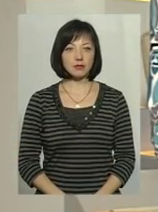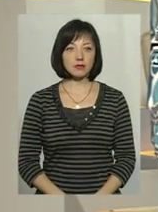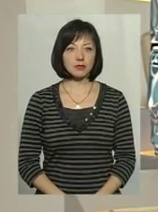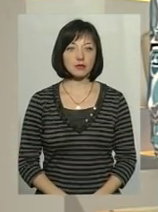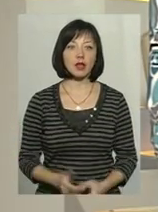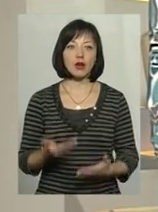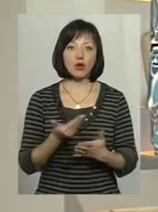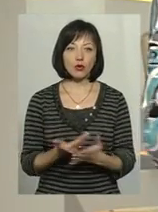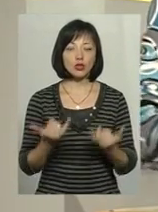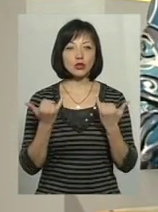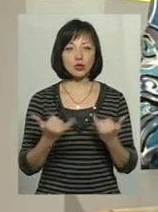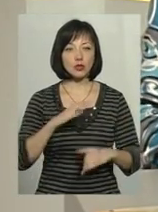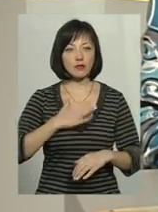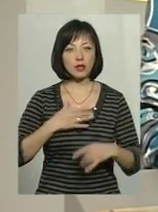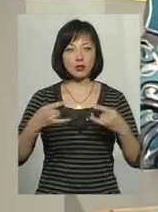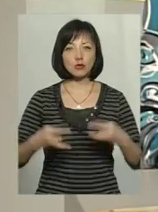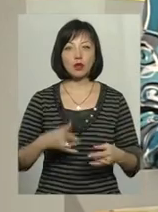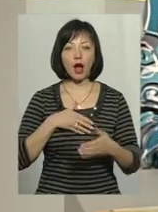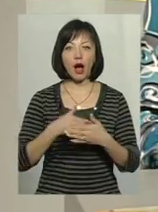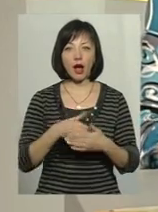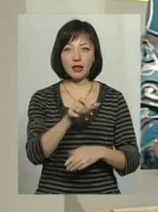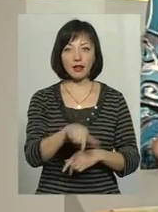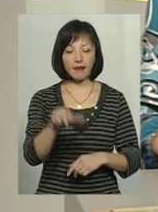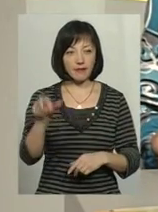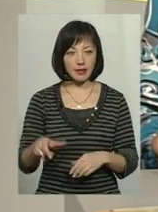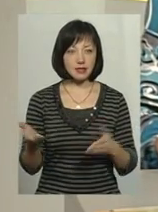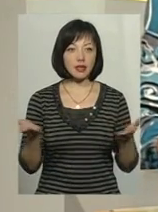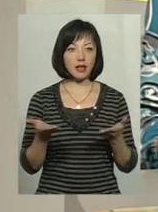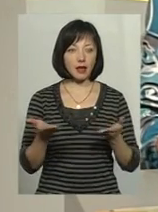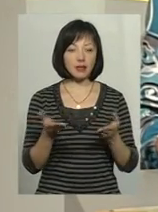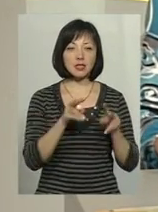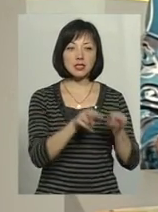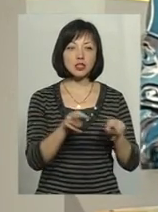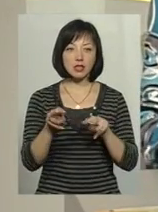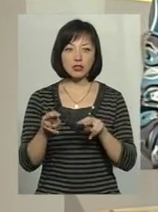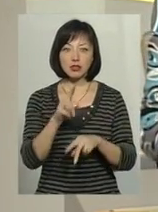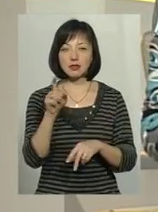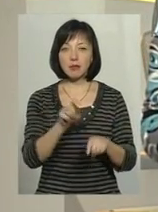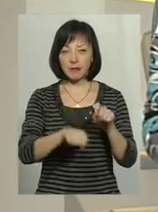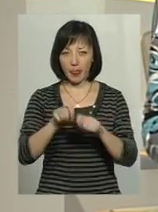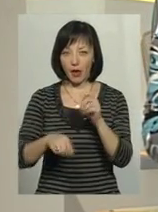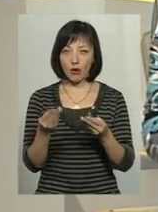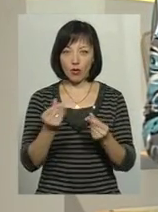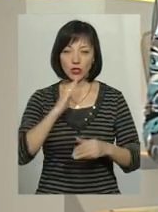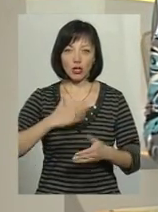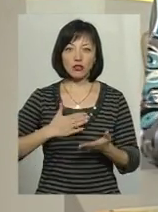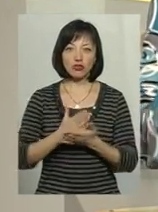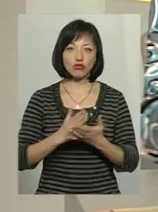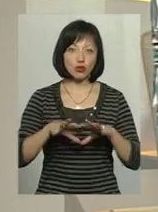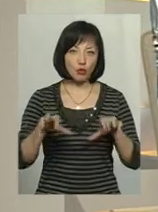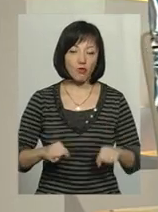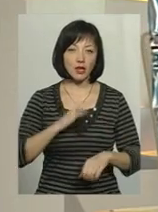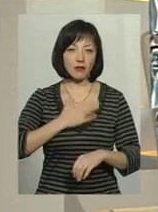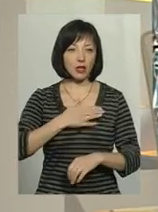Отже, сьогодні в нашій студії громадські активісти, які, власне, стежать за грошима наших чиновників, наших